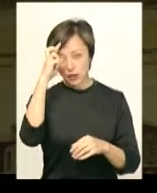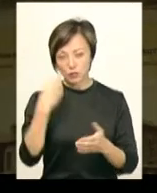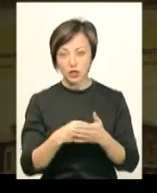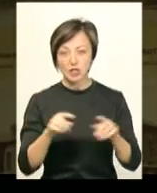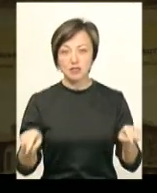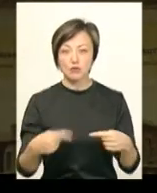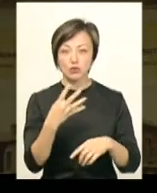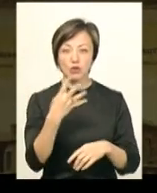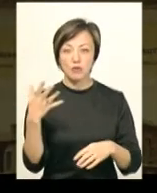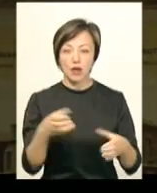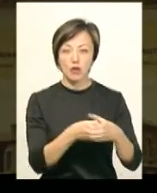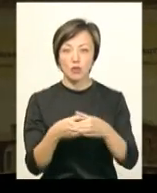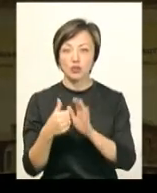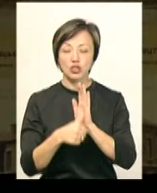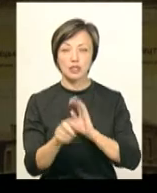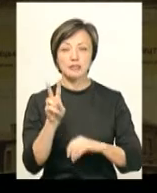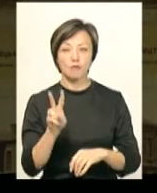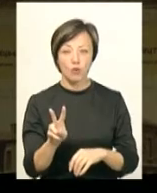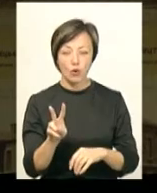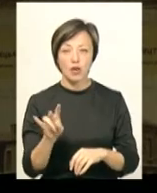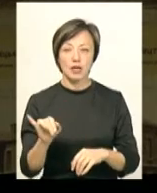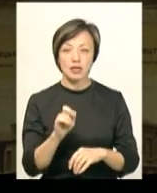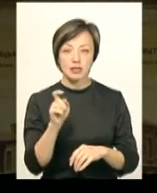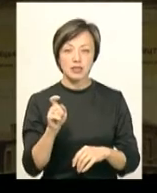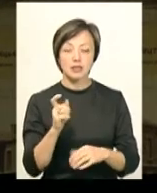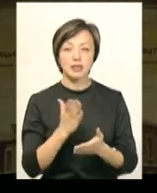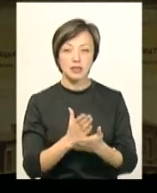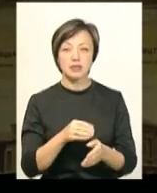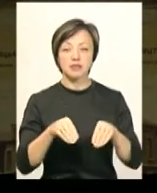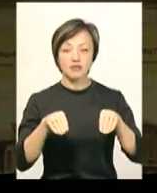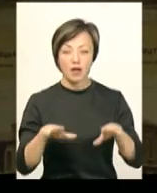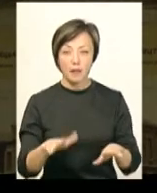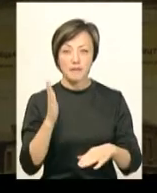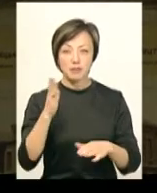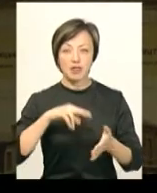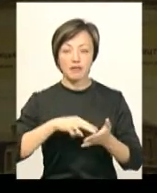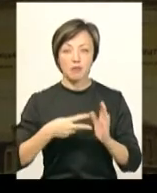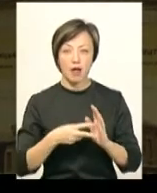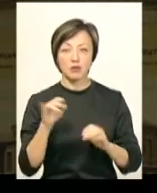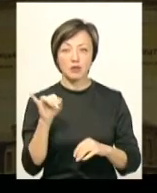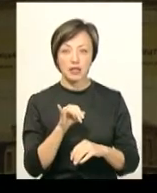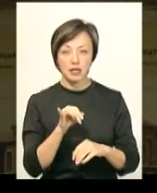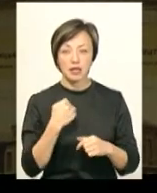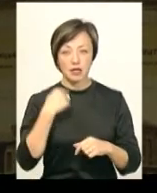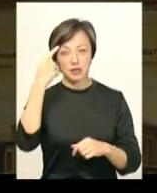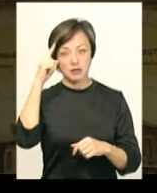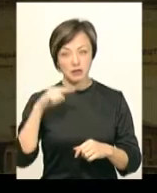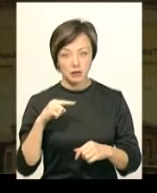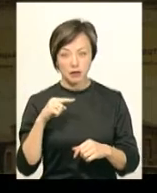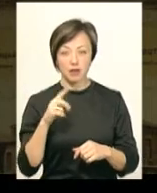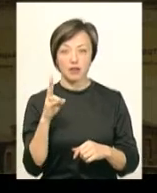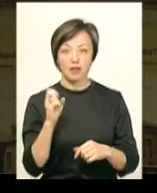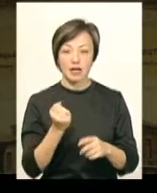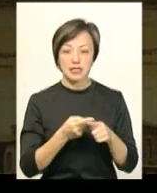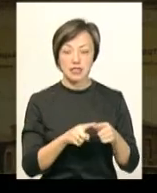створено 45 громад, 62 їх схвалені перспективним планом. І, наскільки мені відомо, на